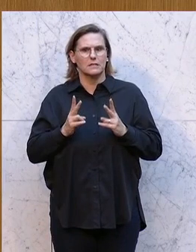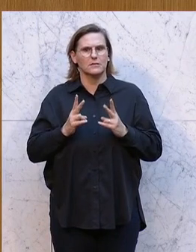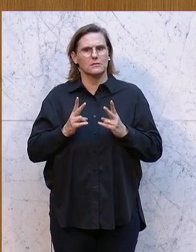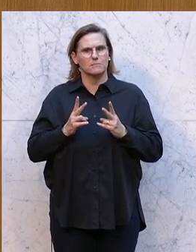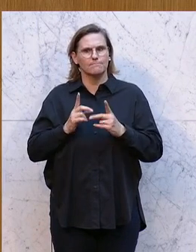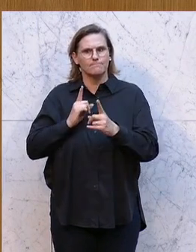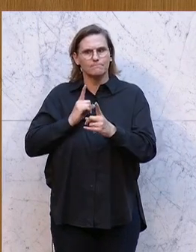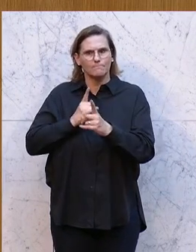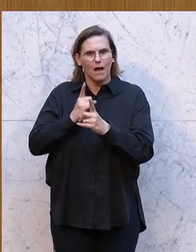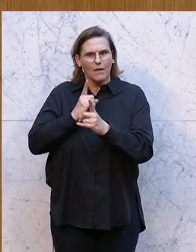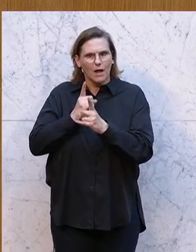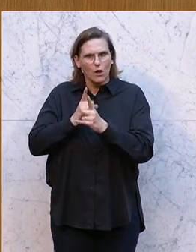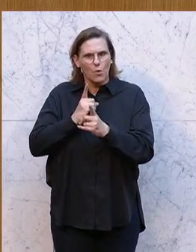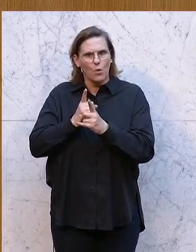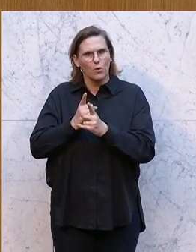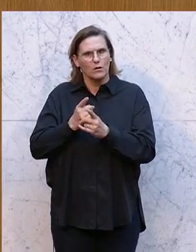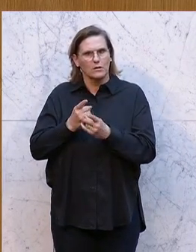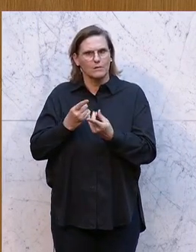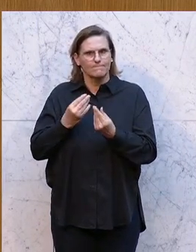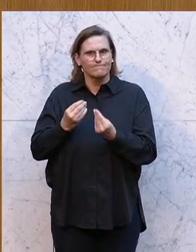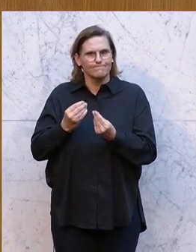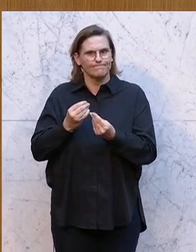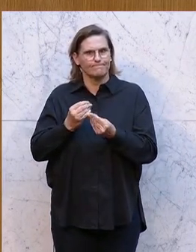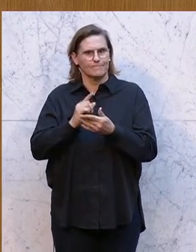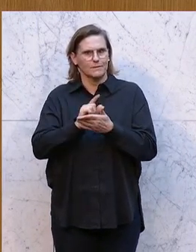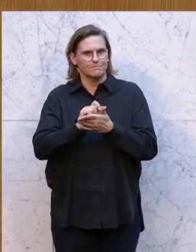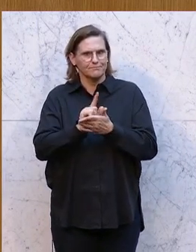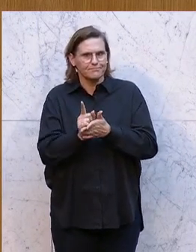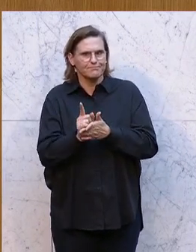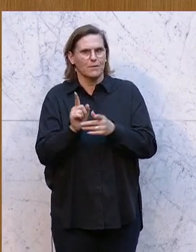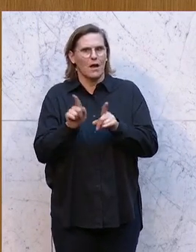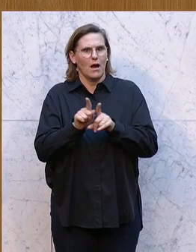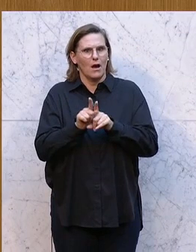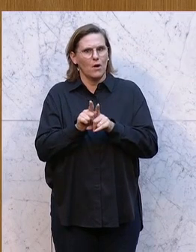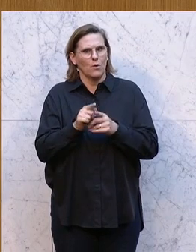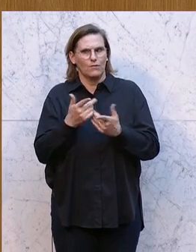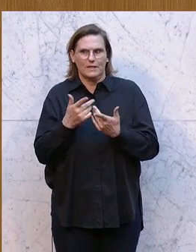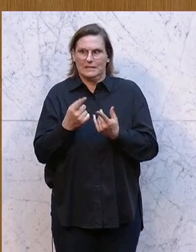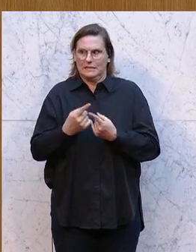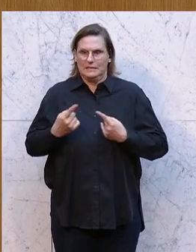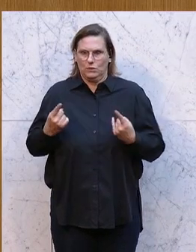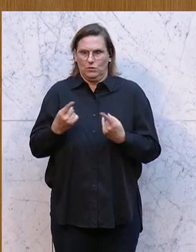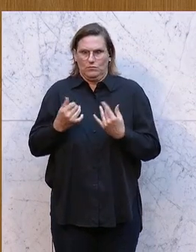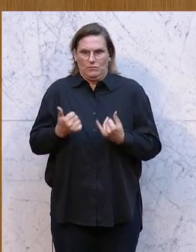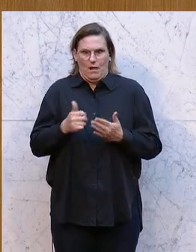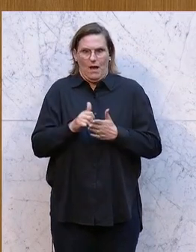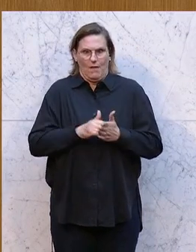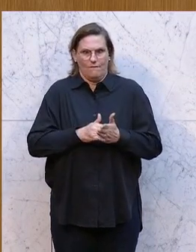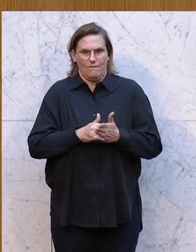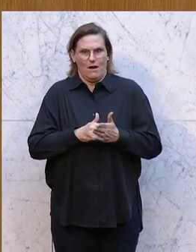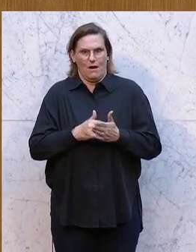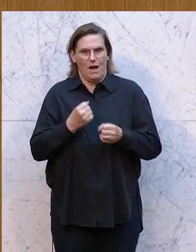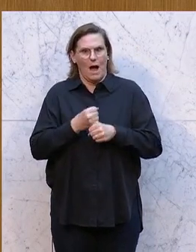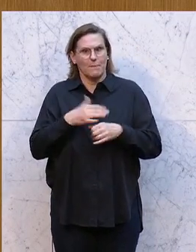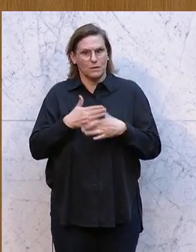Das ist eh unzählige Male jetzt schon erklärt worden. Und ich sage es noch einmal, vor allem aufgrund der Ausgangslage. Wir haben eine stark steigende